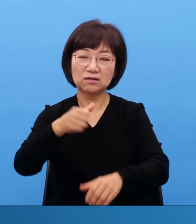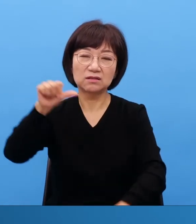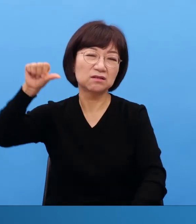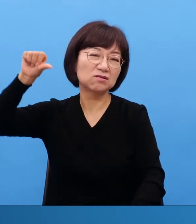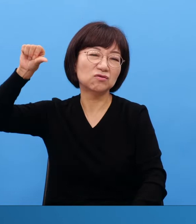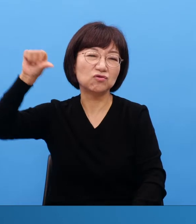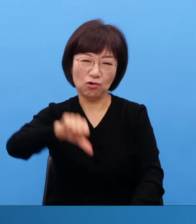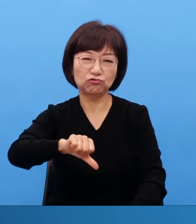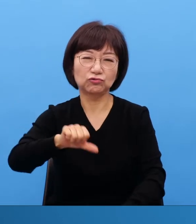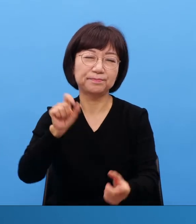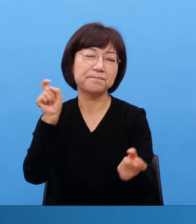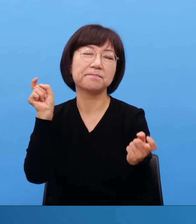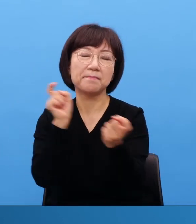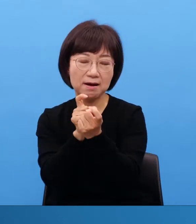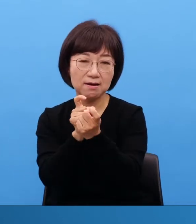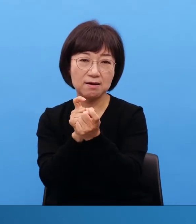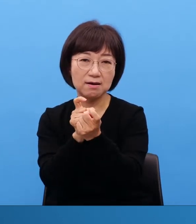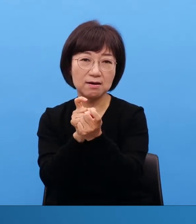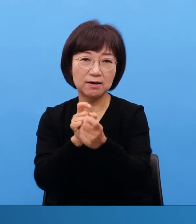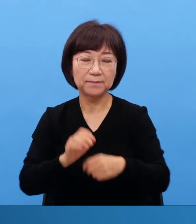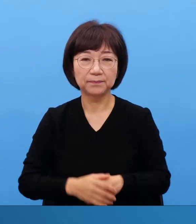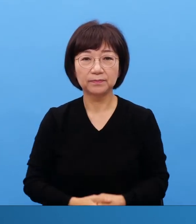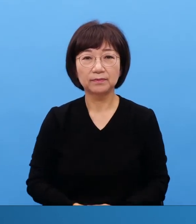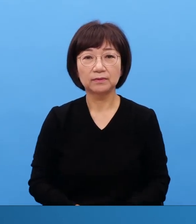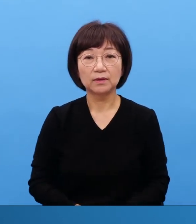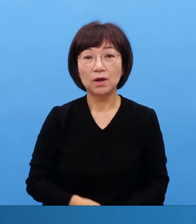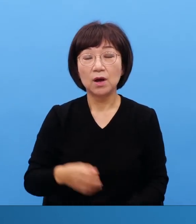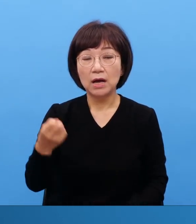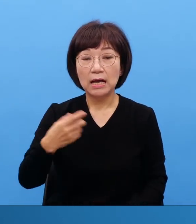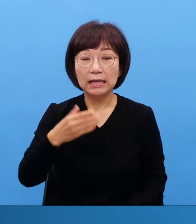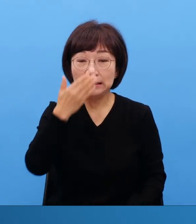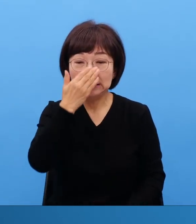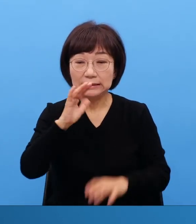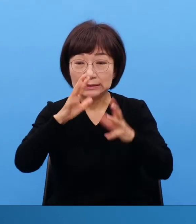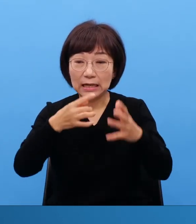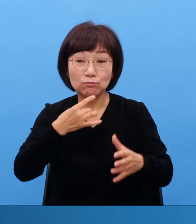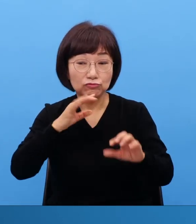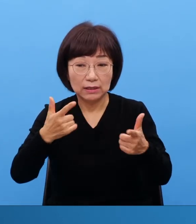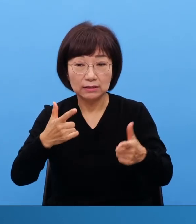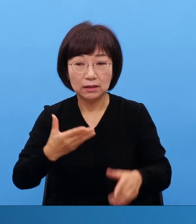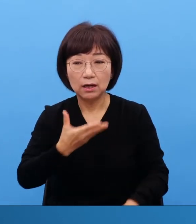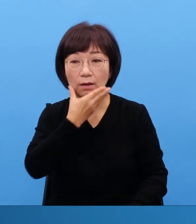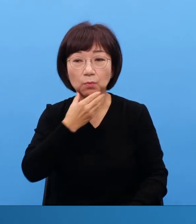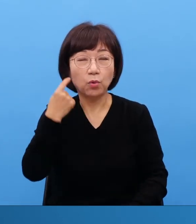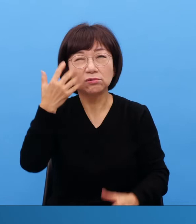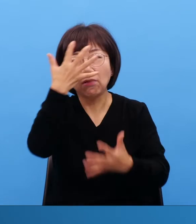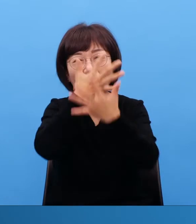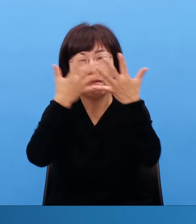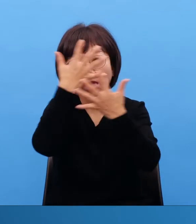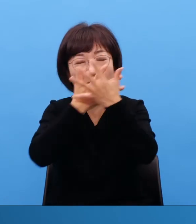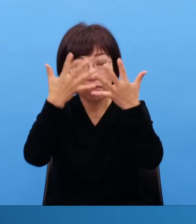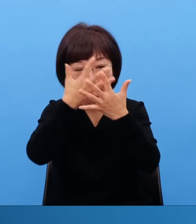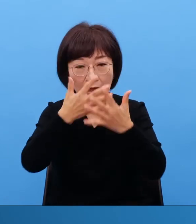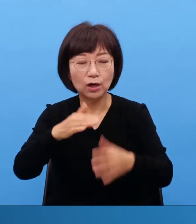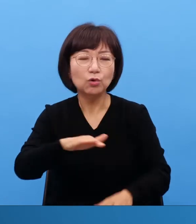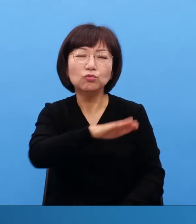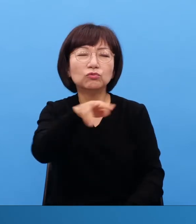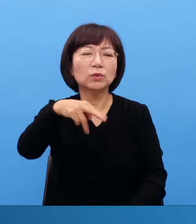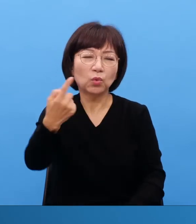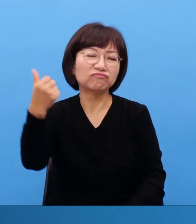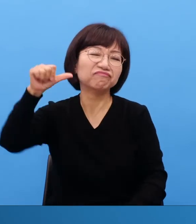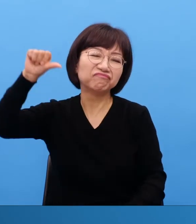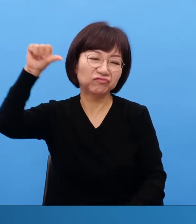이스라엘만 그러냐 보금우스 개보는 우리도 당연히 저주를 받아야 돼요 같은 거네요